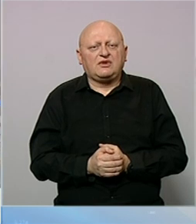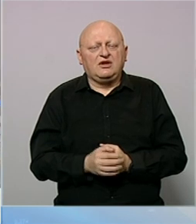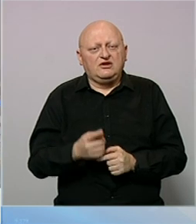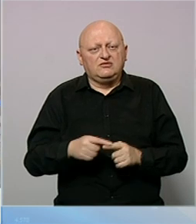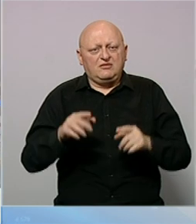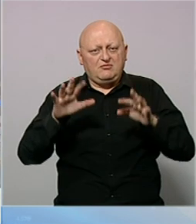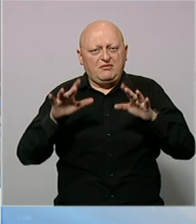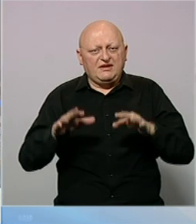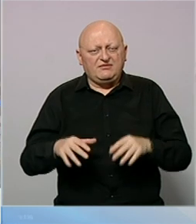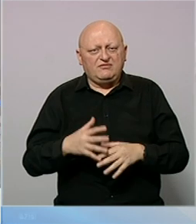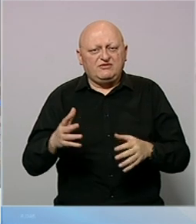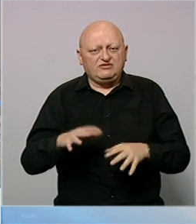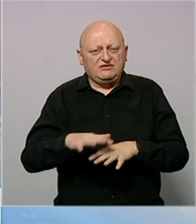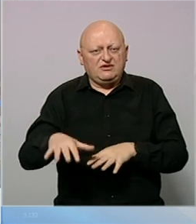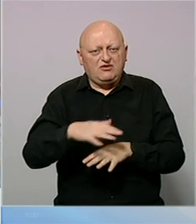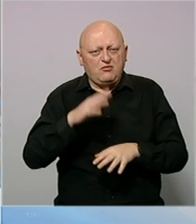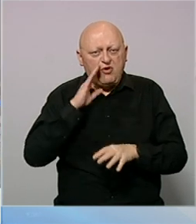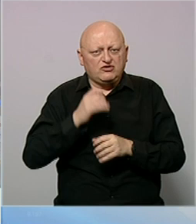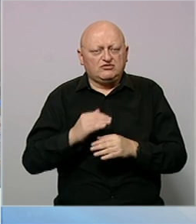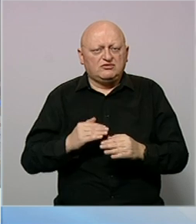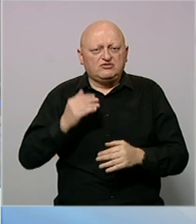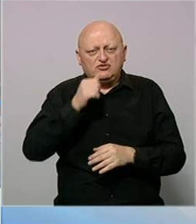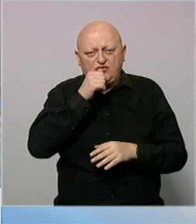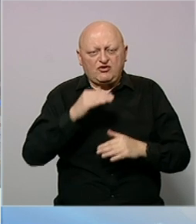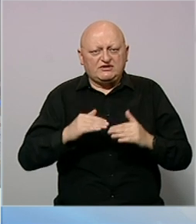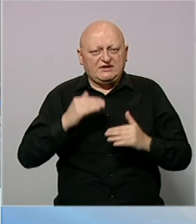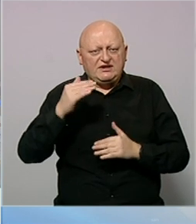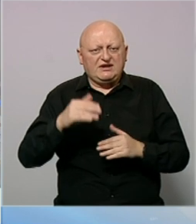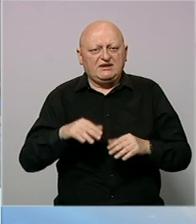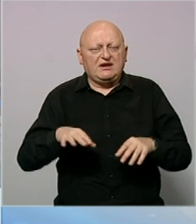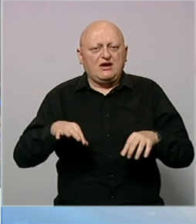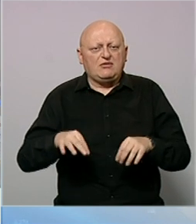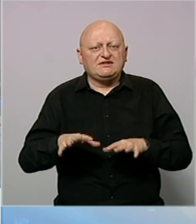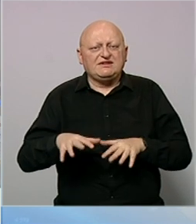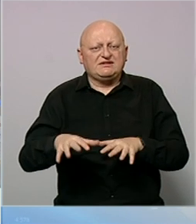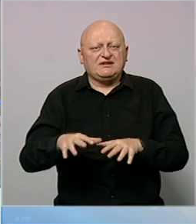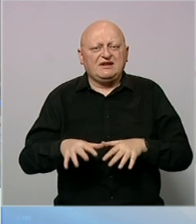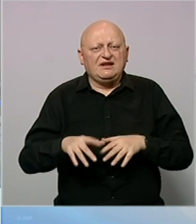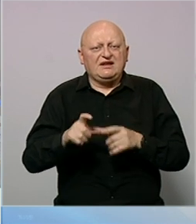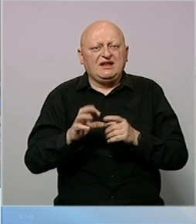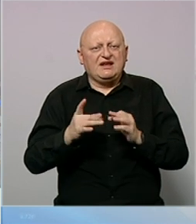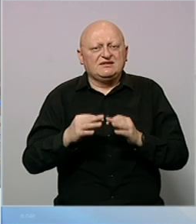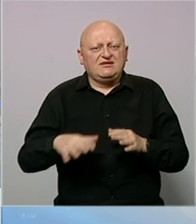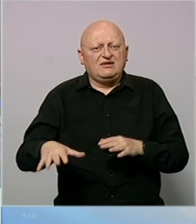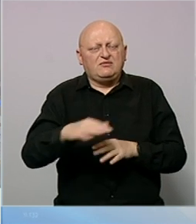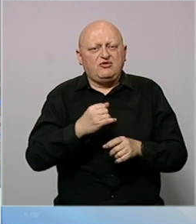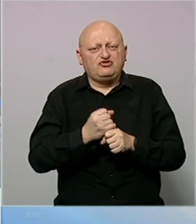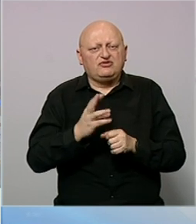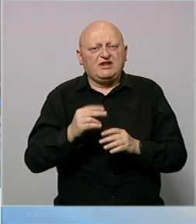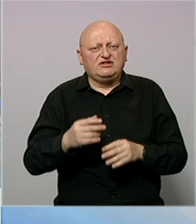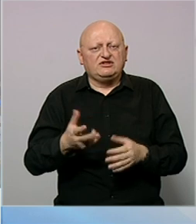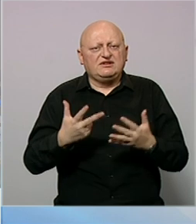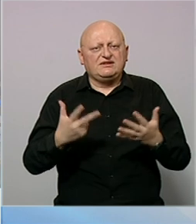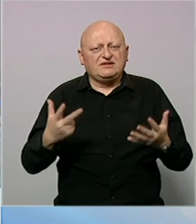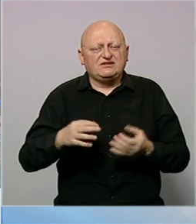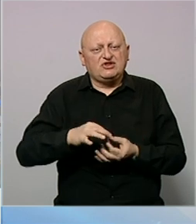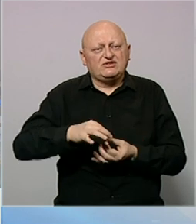Zbog padavina u većem dijelu Bosne i Hercegovine u porastu su vodostaje rijeka i akumulacijskih jezera. Rijeka Sava je na području